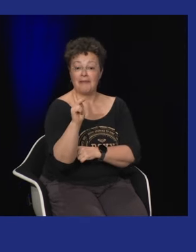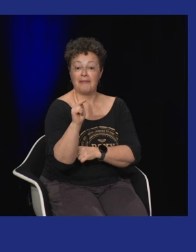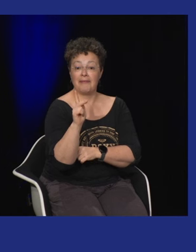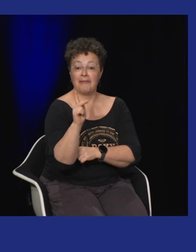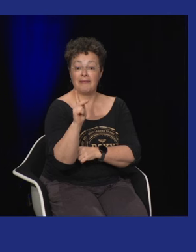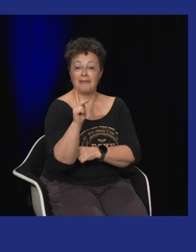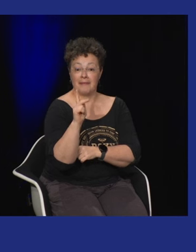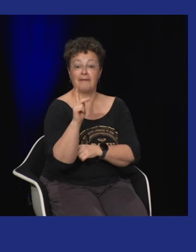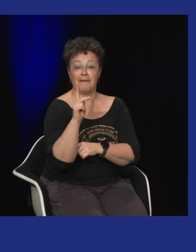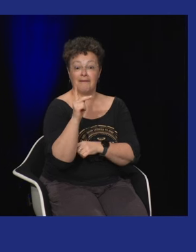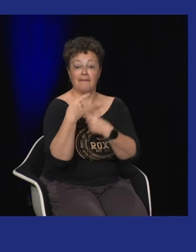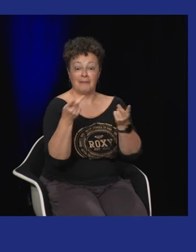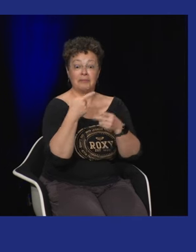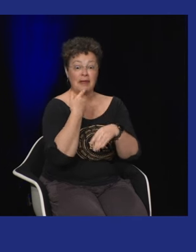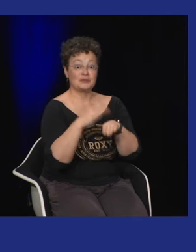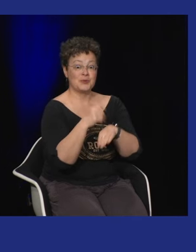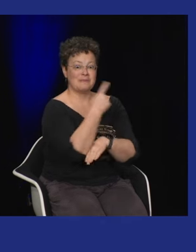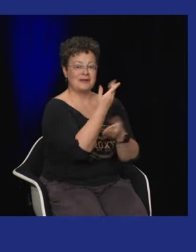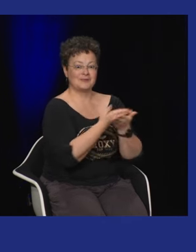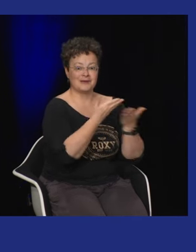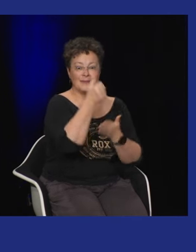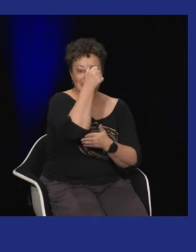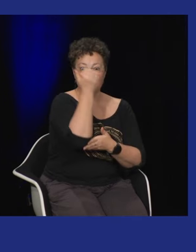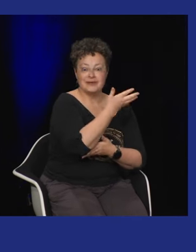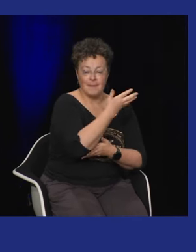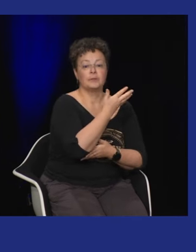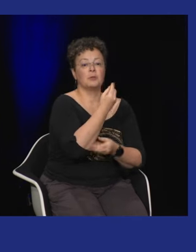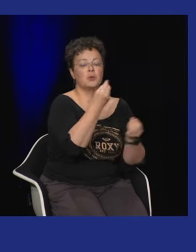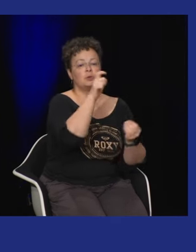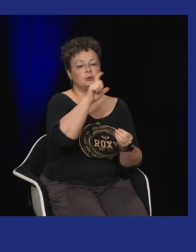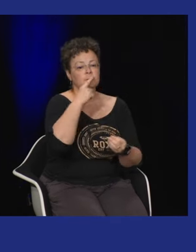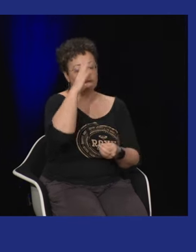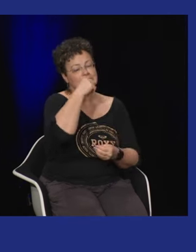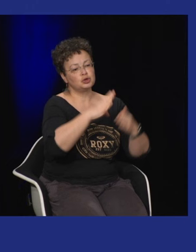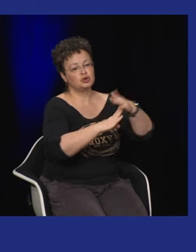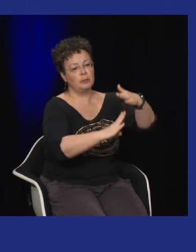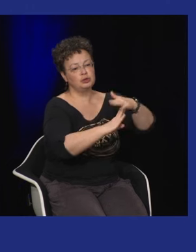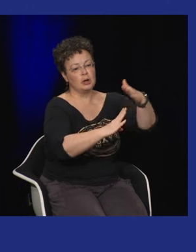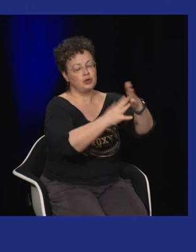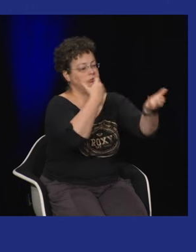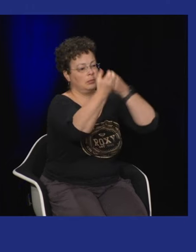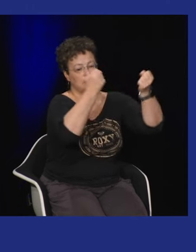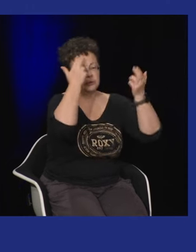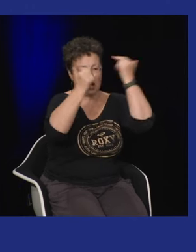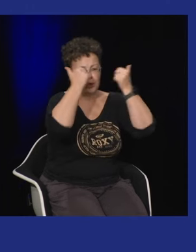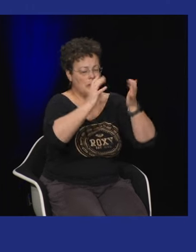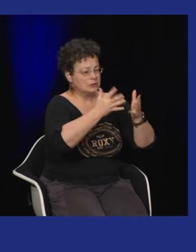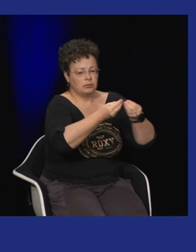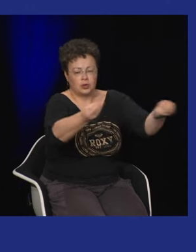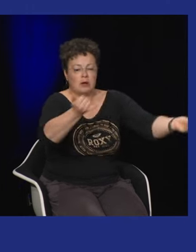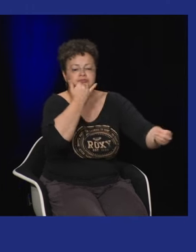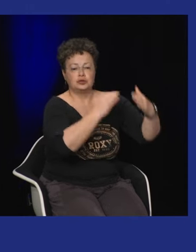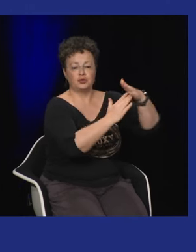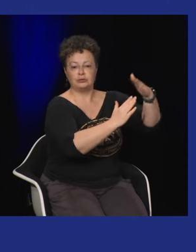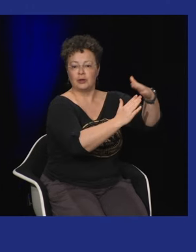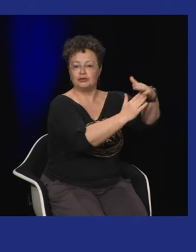vendredi il y a le Parisien qui a fait un article qui parle de cette situation aux Etats-Unis où il y a beaucoup de personnes